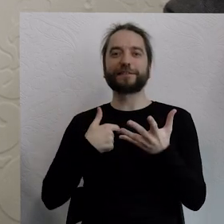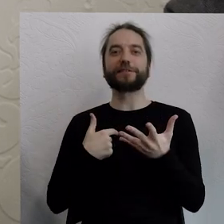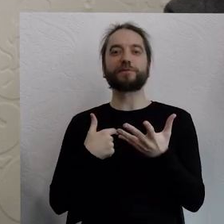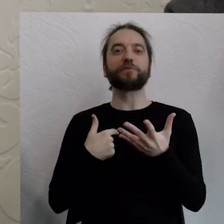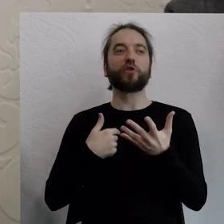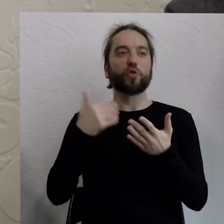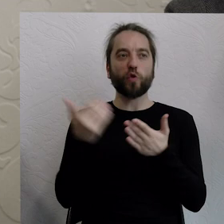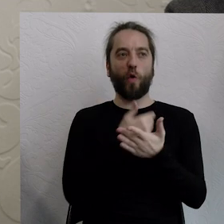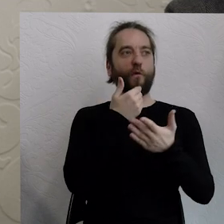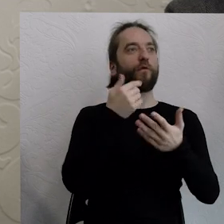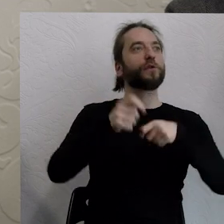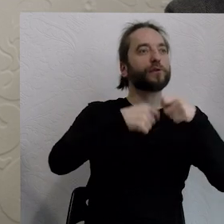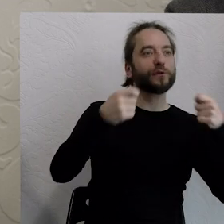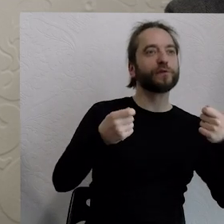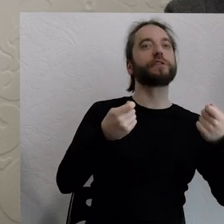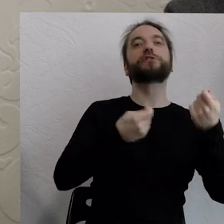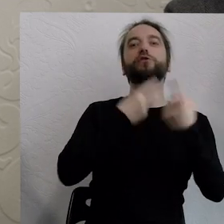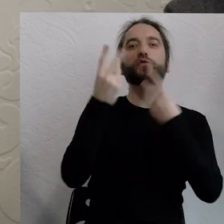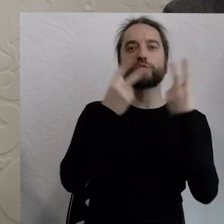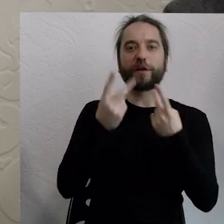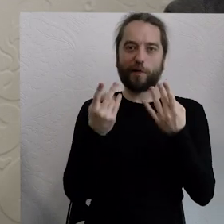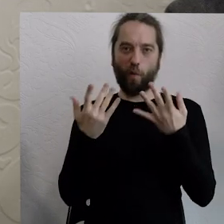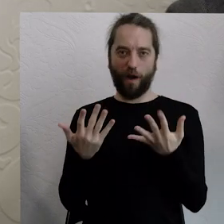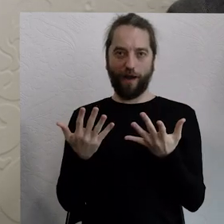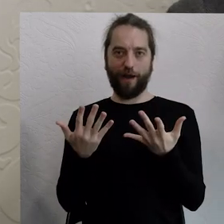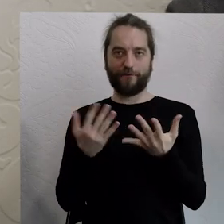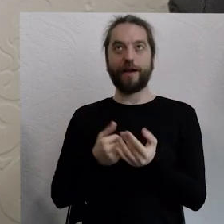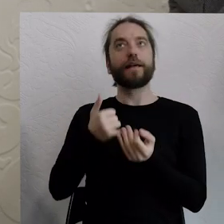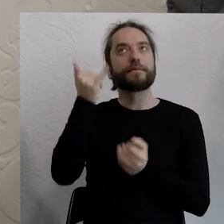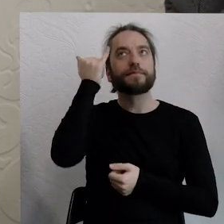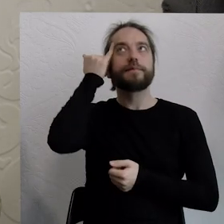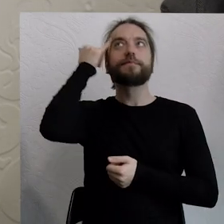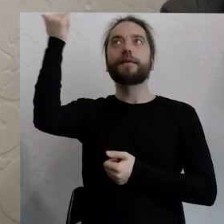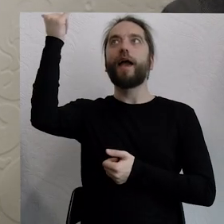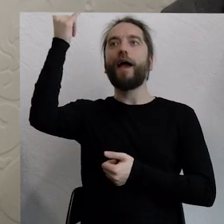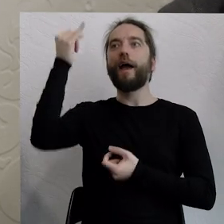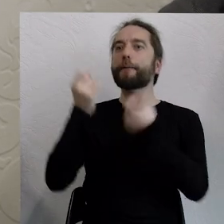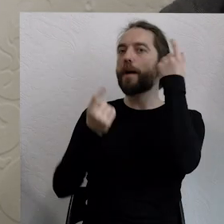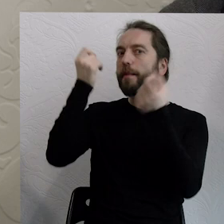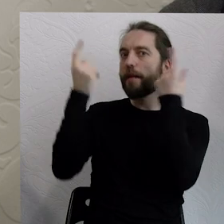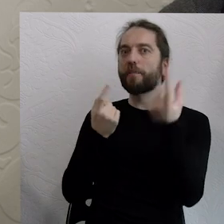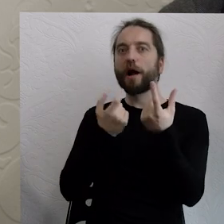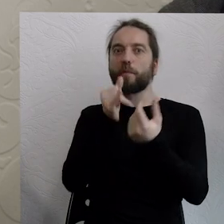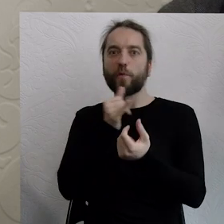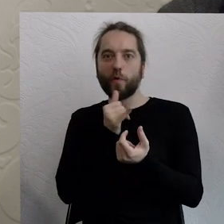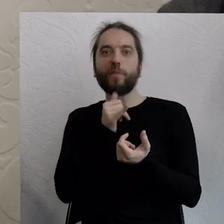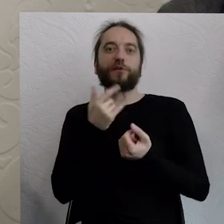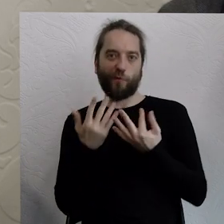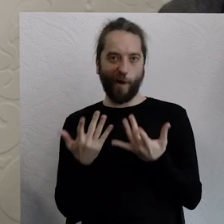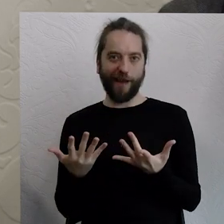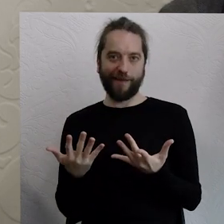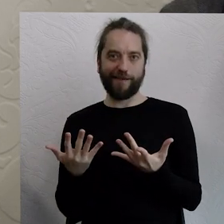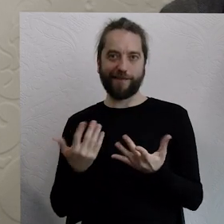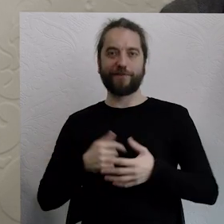walczyć na idee i rozwiązania i myślę, że to jest w ogóle przypadłość, którą bardzo widzę też w